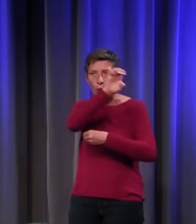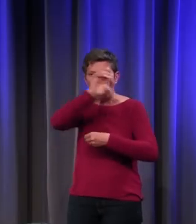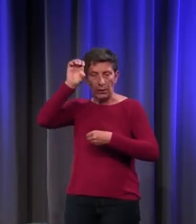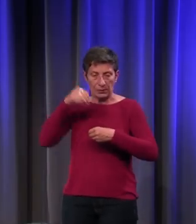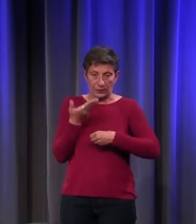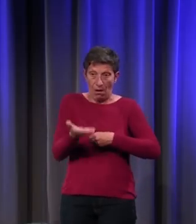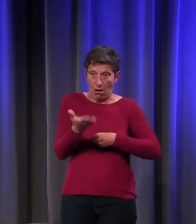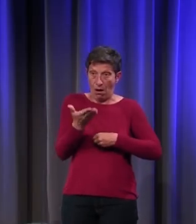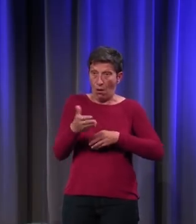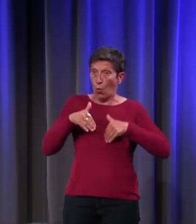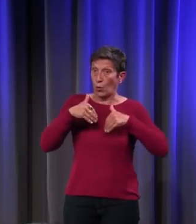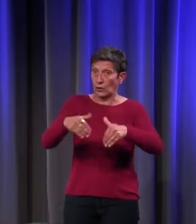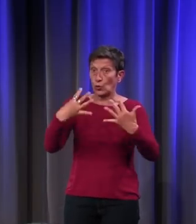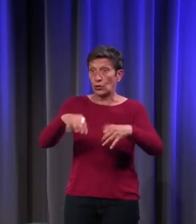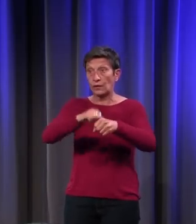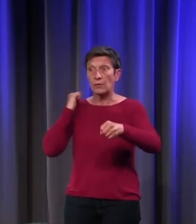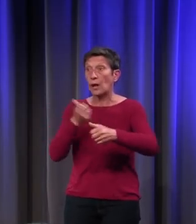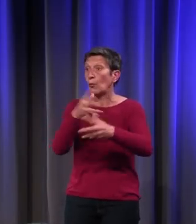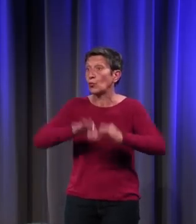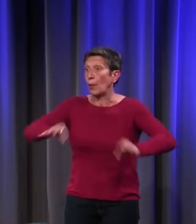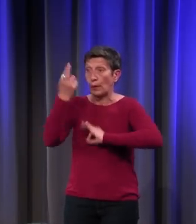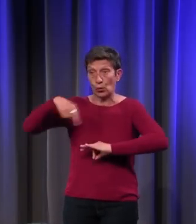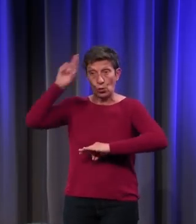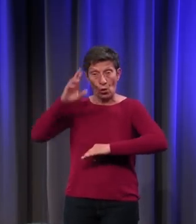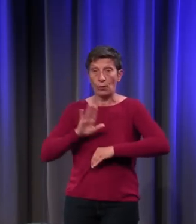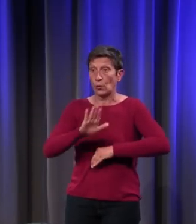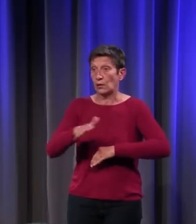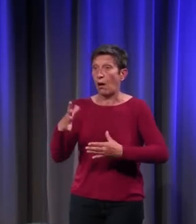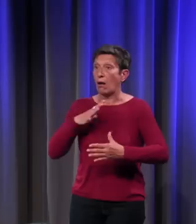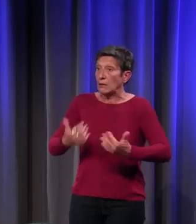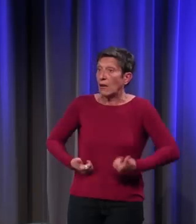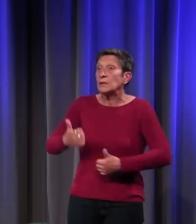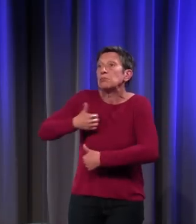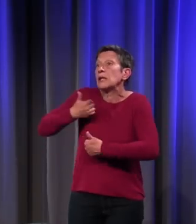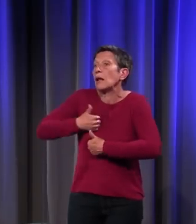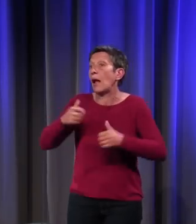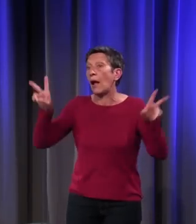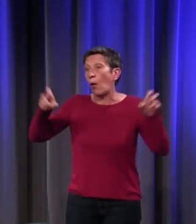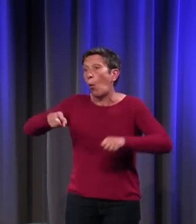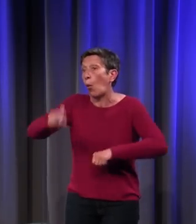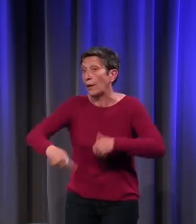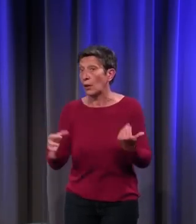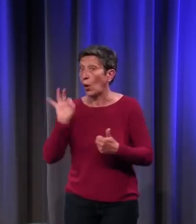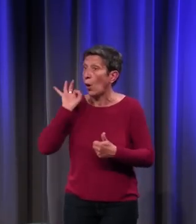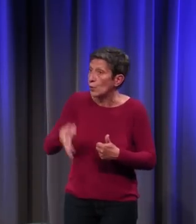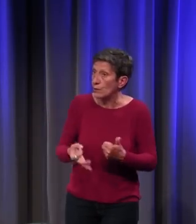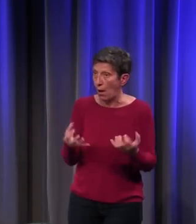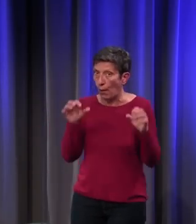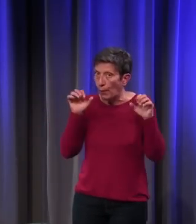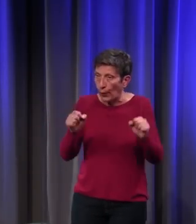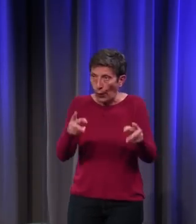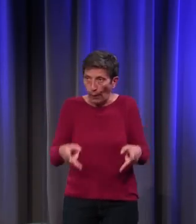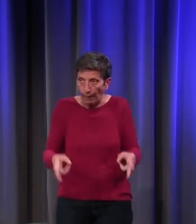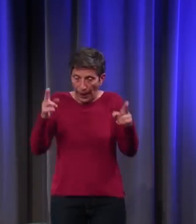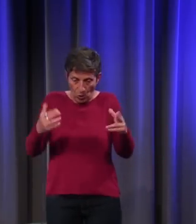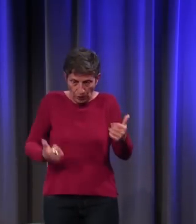siècle dans différents pays d'Europe. Le service militaire obligatoire, mais on peut racheter sa période de